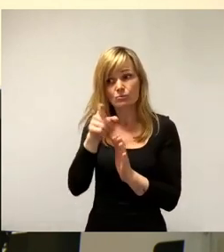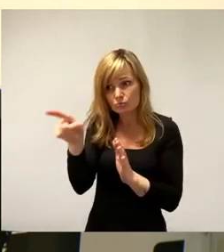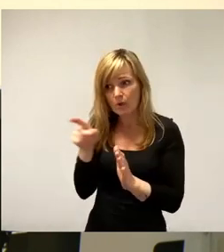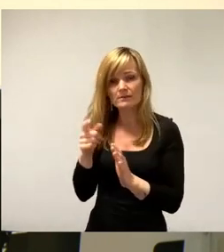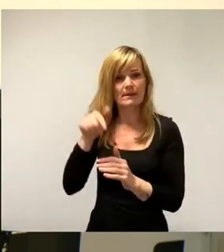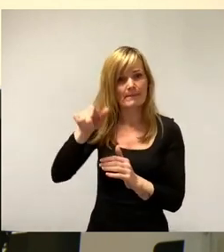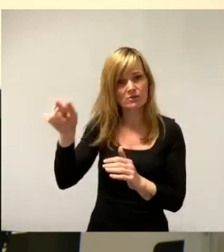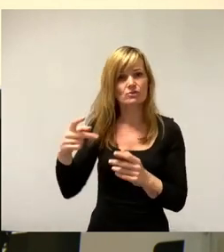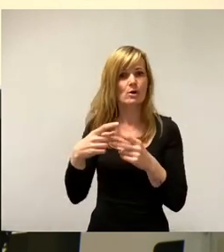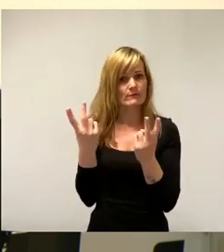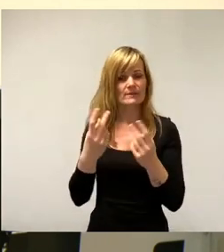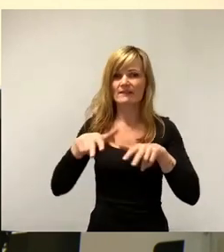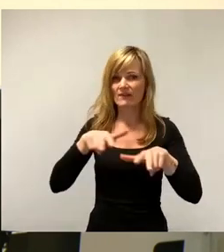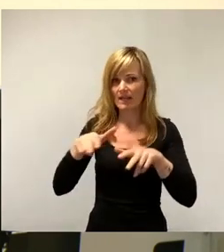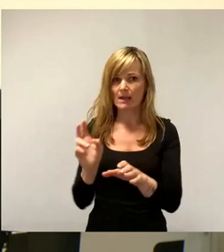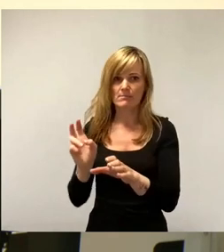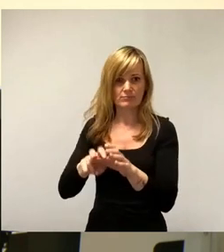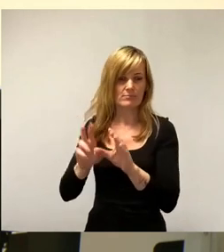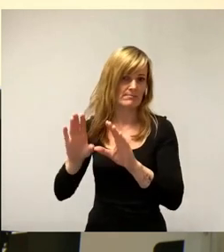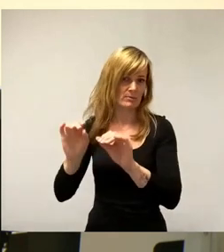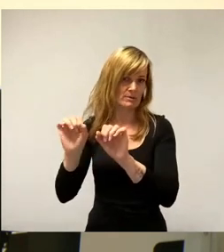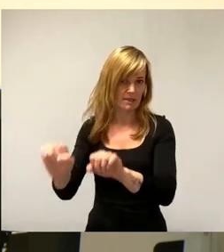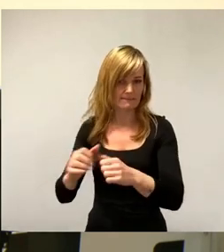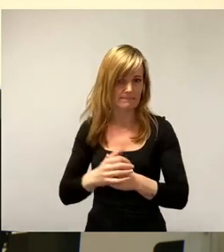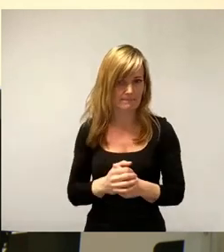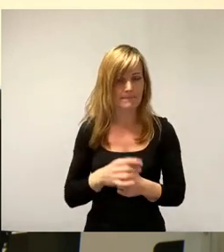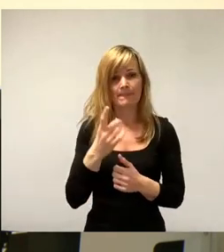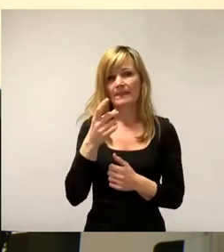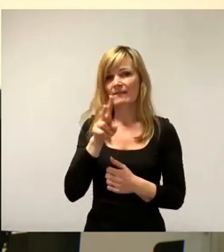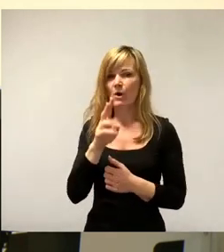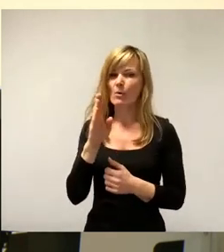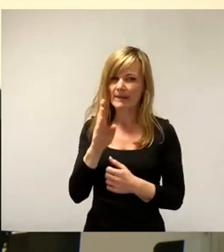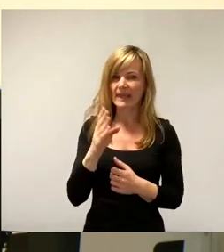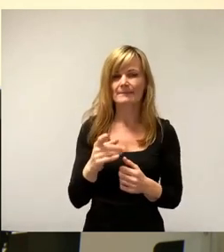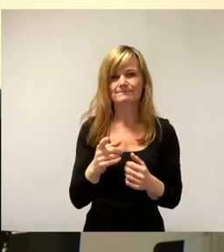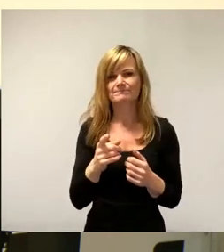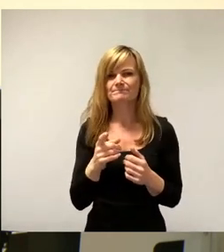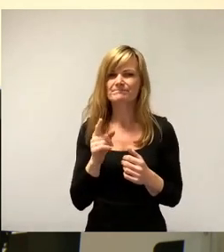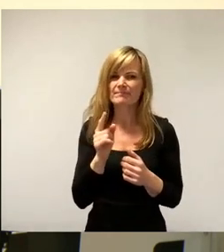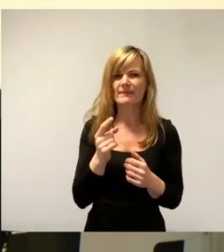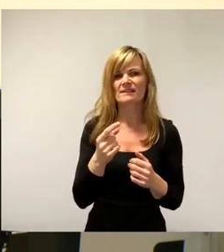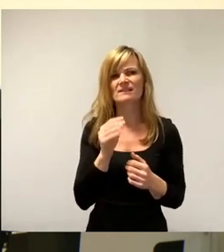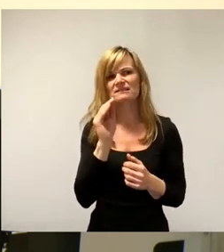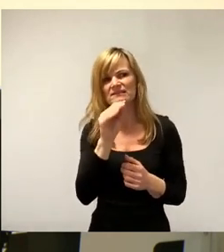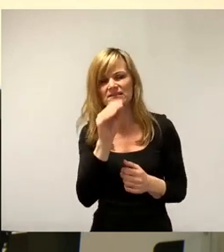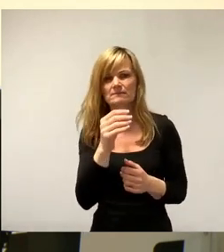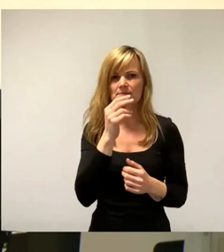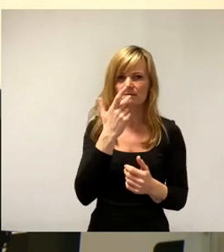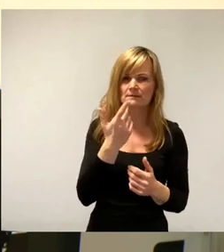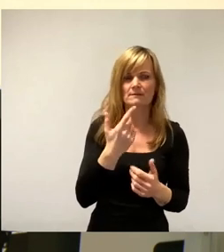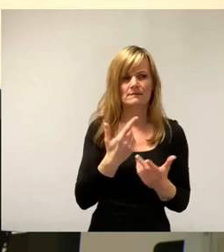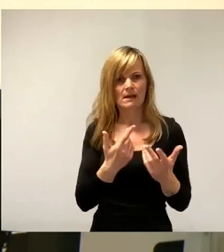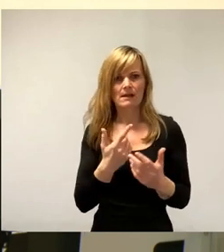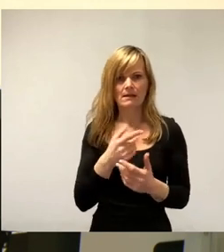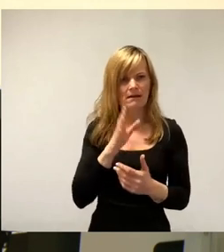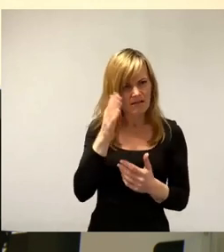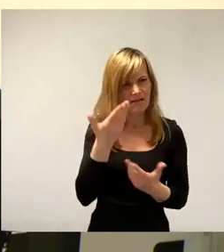Verkehr fahren können. Und die DVB wurden immer so ein bisschen angezählt, da muss erstmal geguckt werden, ob sie nicht sparen können.